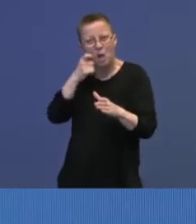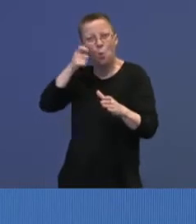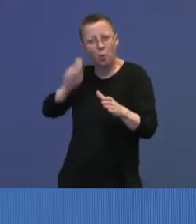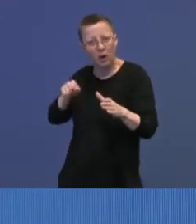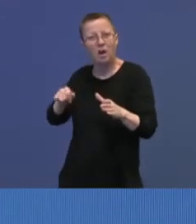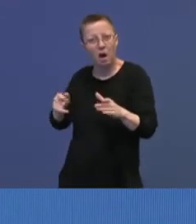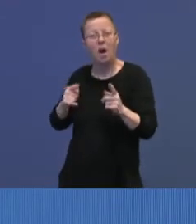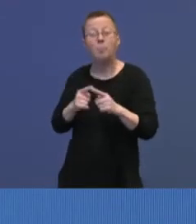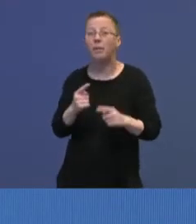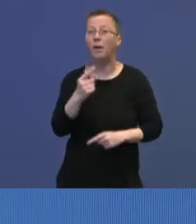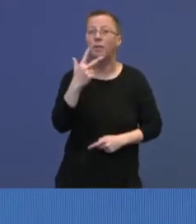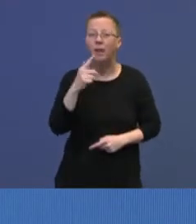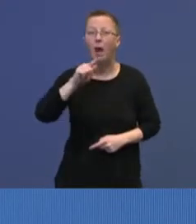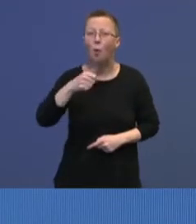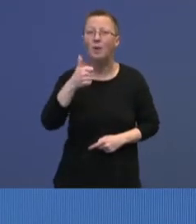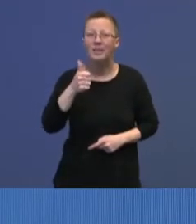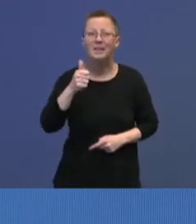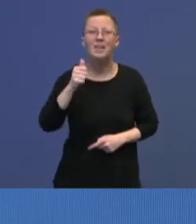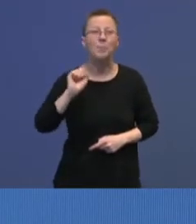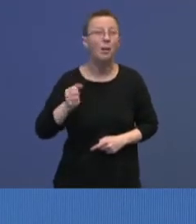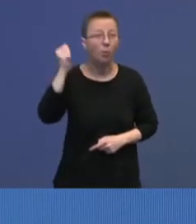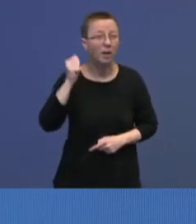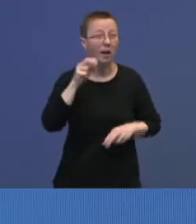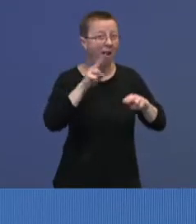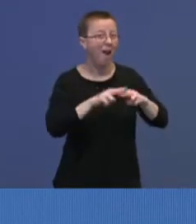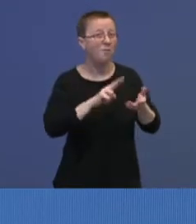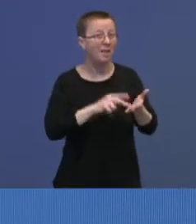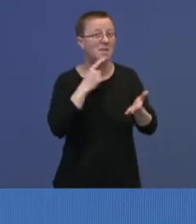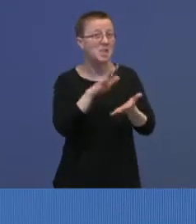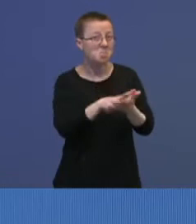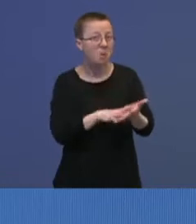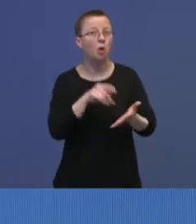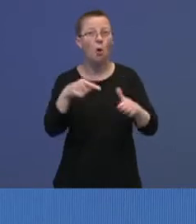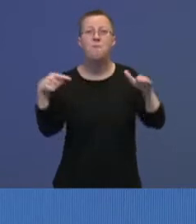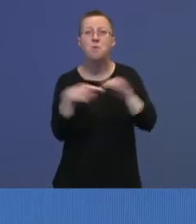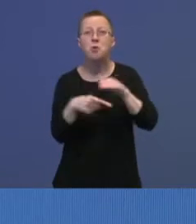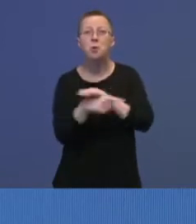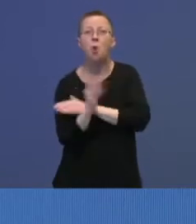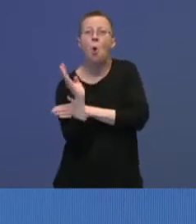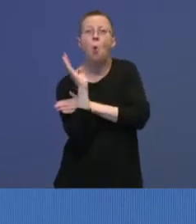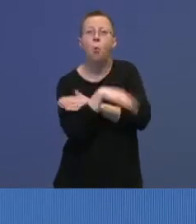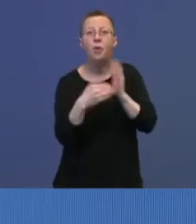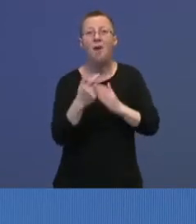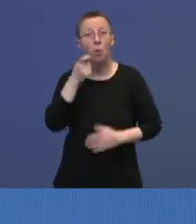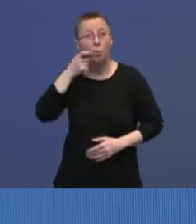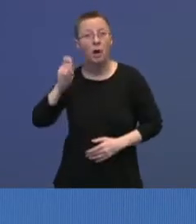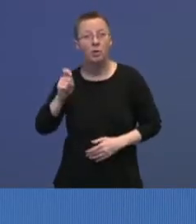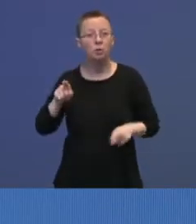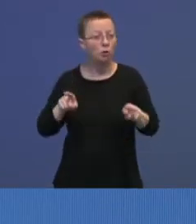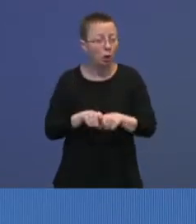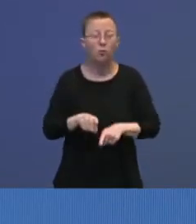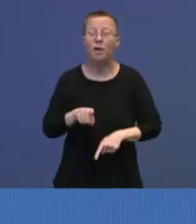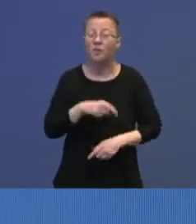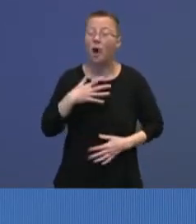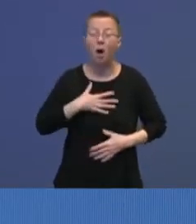,6 millioner, anslår FN, er nå på flykt ut av landet. Det er en flyktningestrøm vi ikke har sett siden den andre